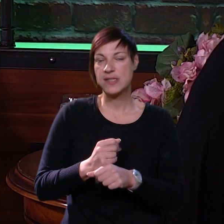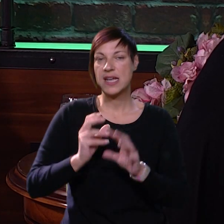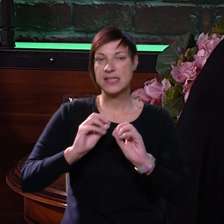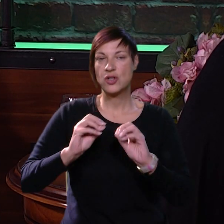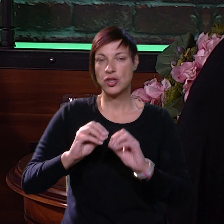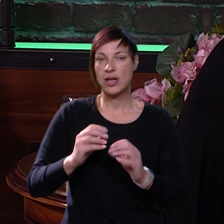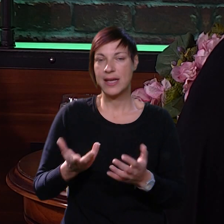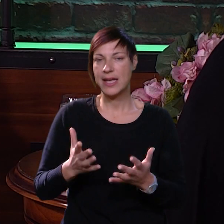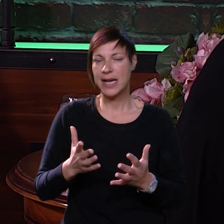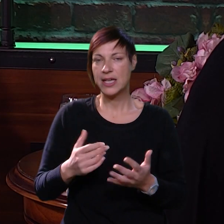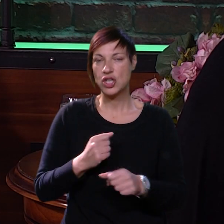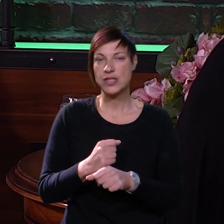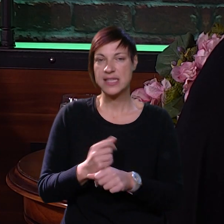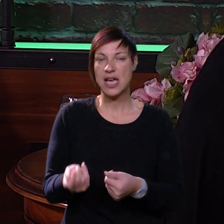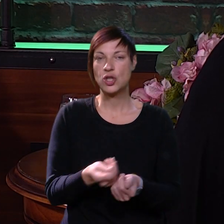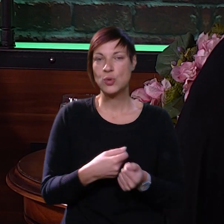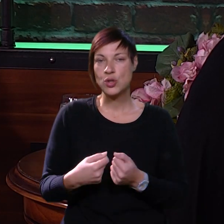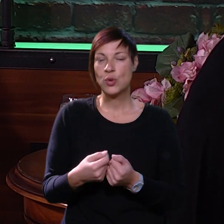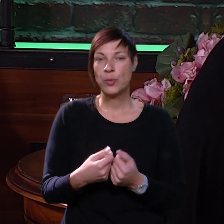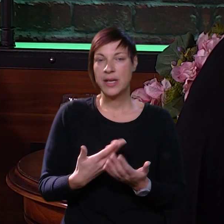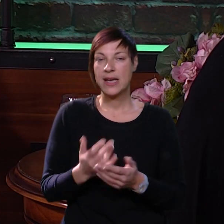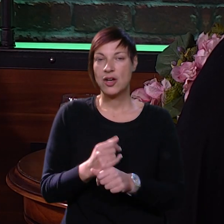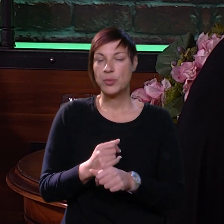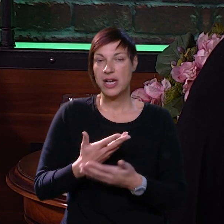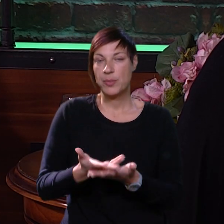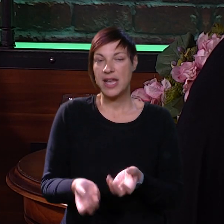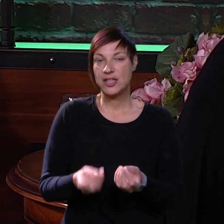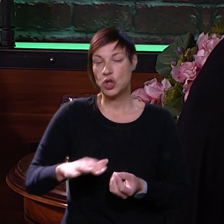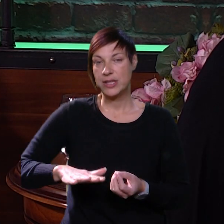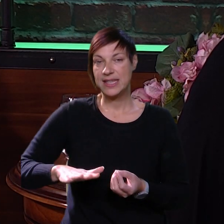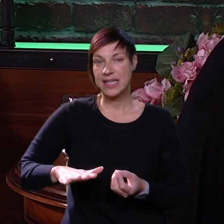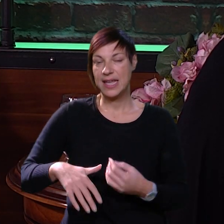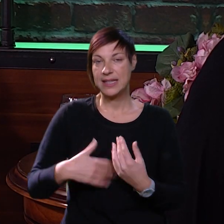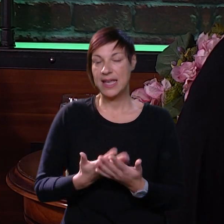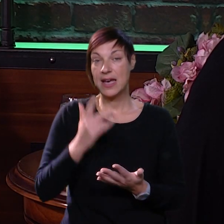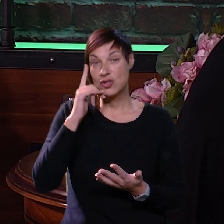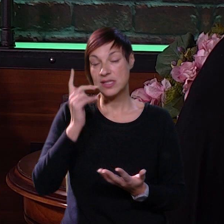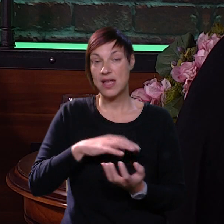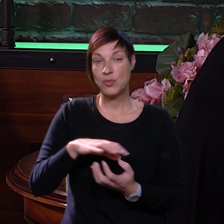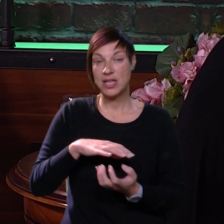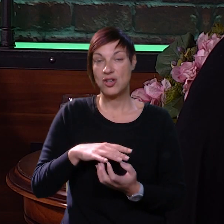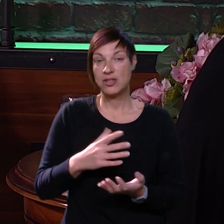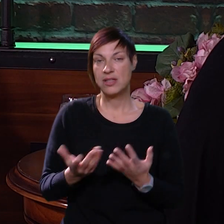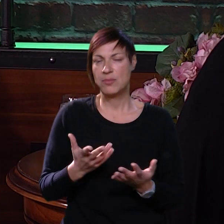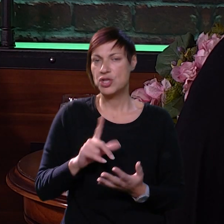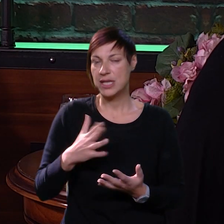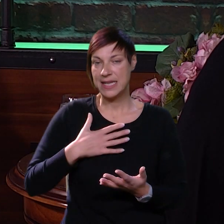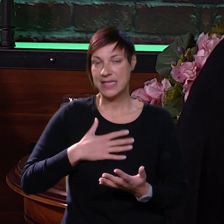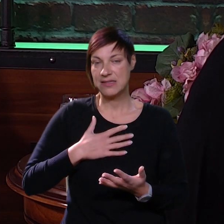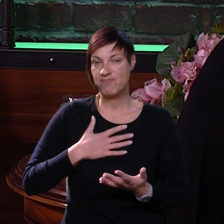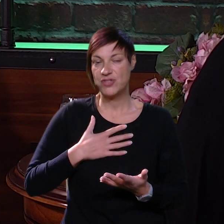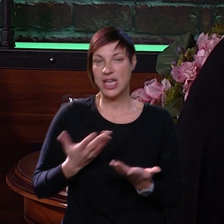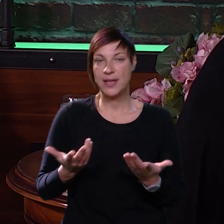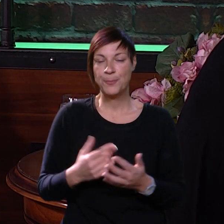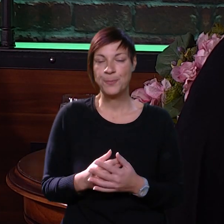kroz rad s odgojiteljima ili možda kroz rad u skupini nekako dijelujemo na to djete ipak, iako znamo da roditelj možda nije